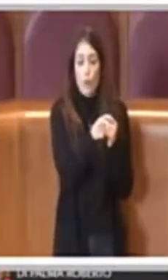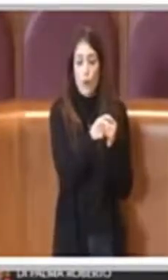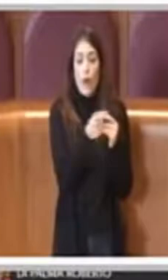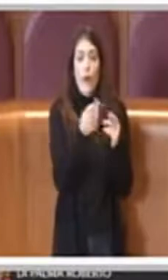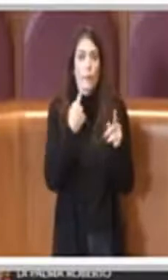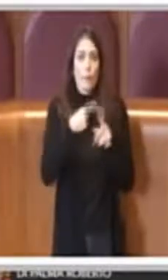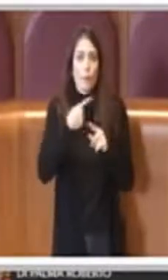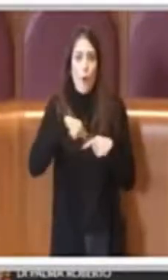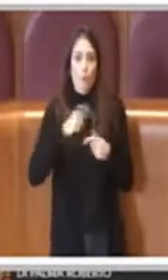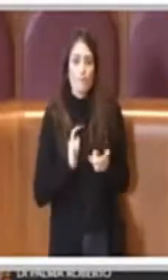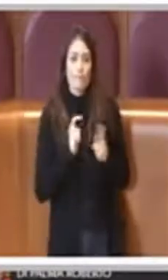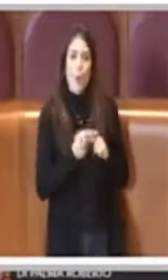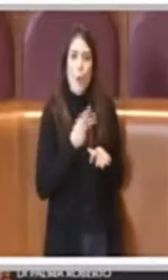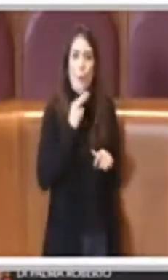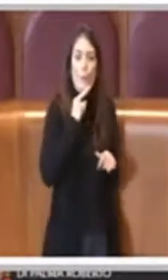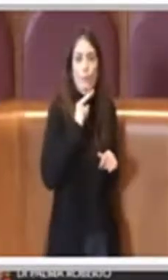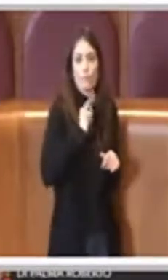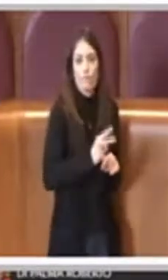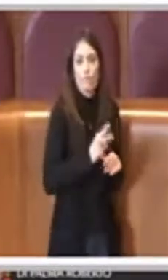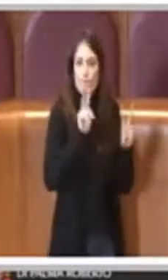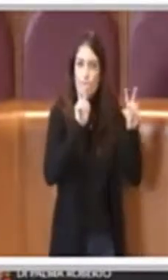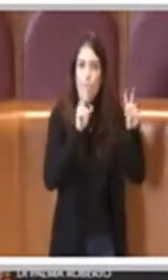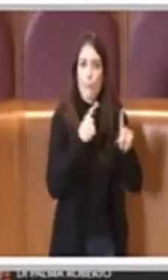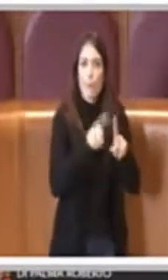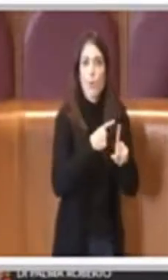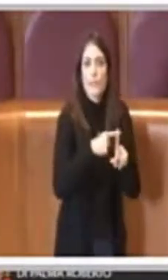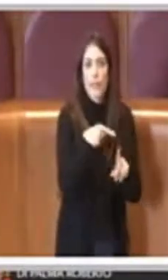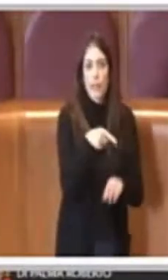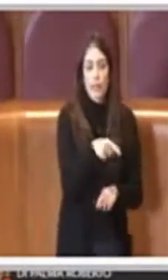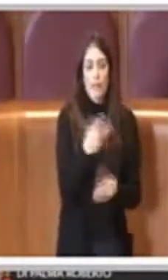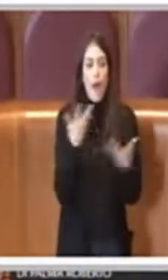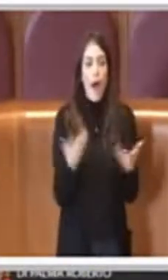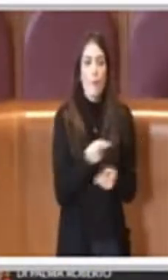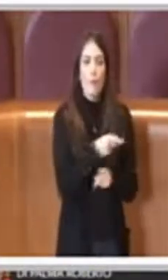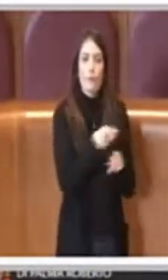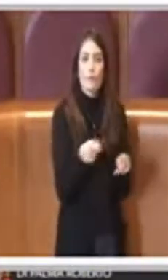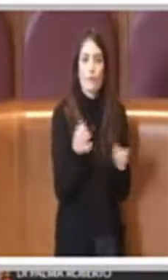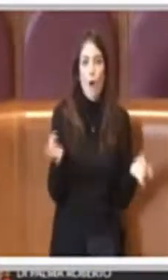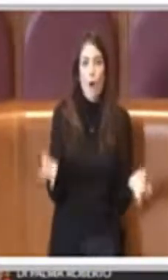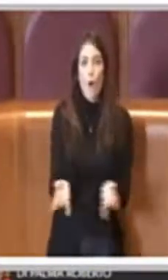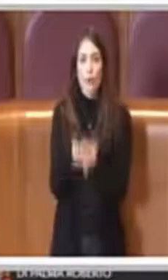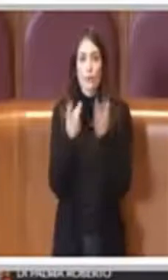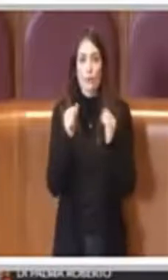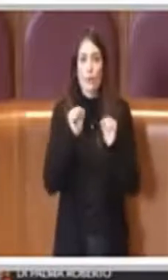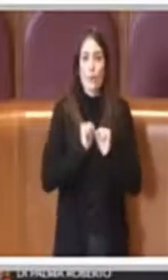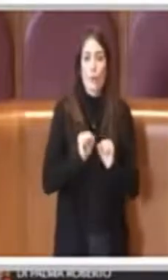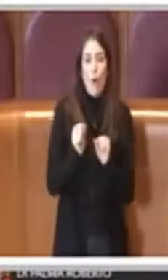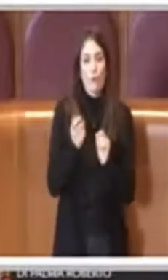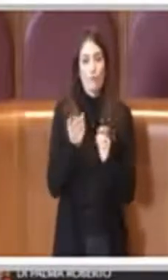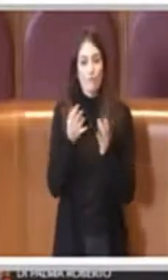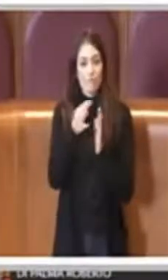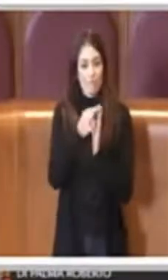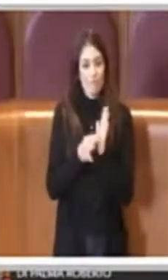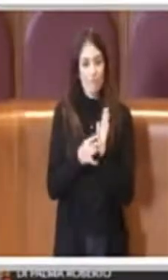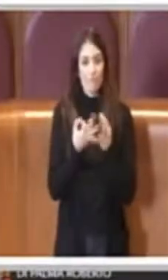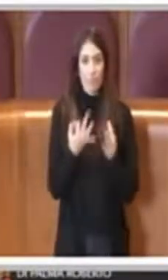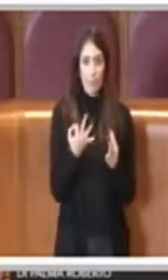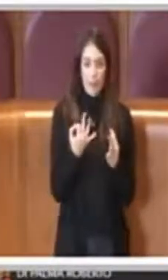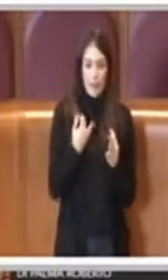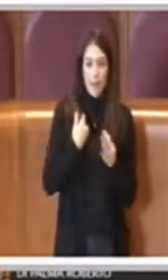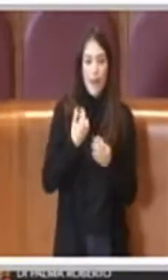positiva a quest'ennesima richiesta, perché questi abbiano le opportunità di mettersi in regola e di lavorare